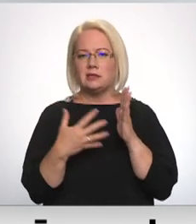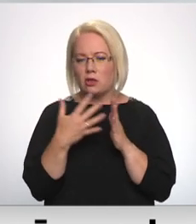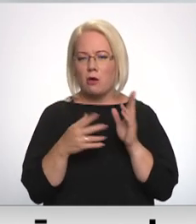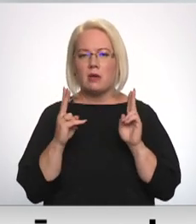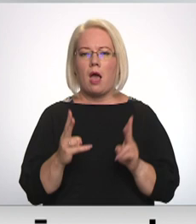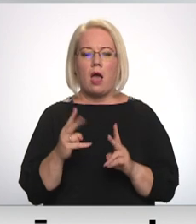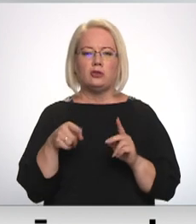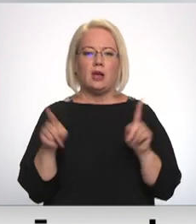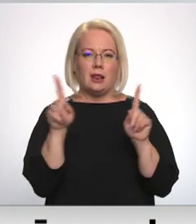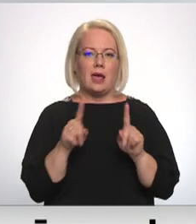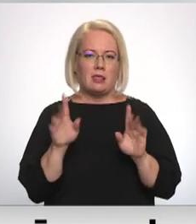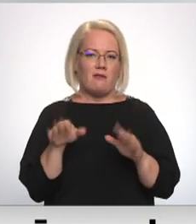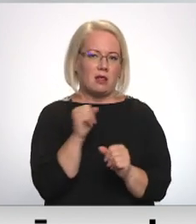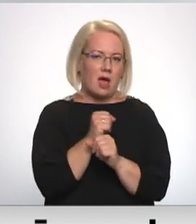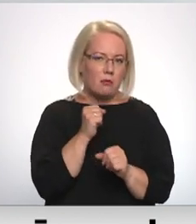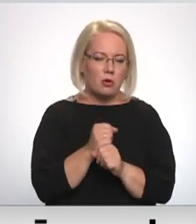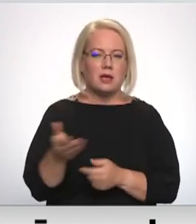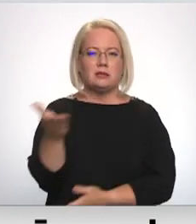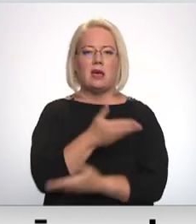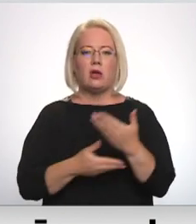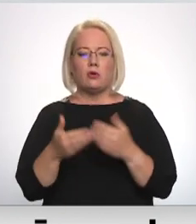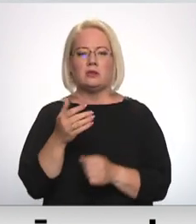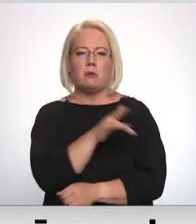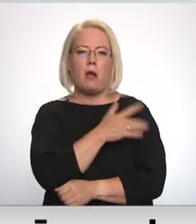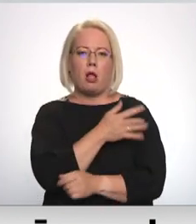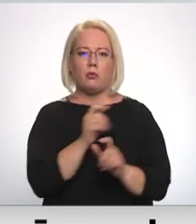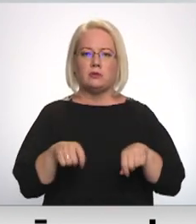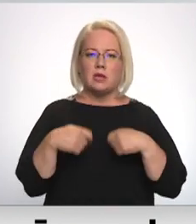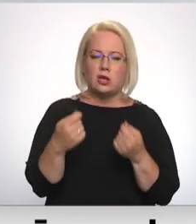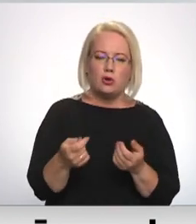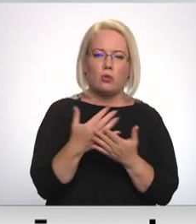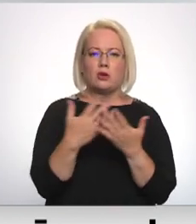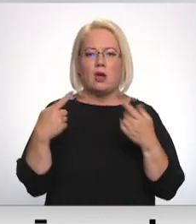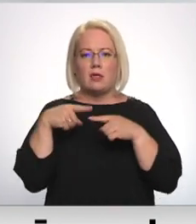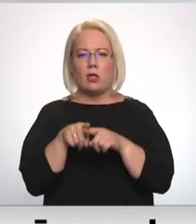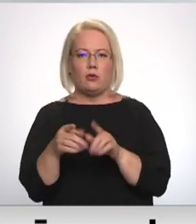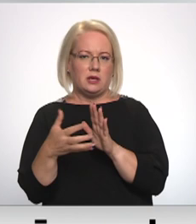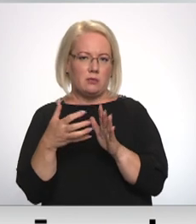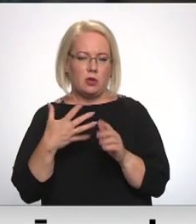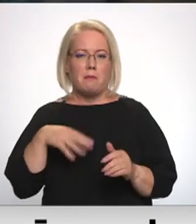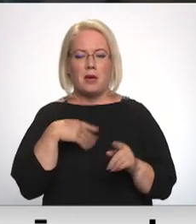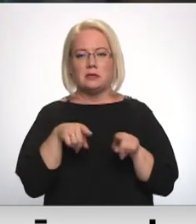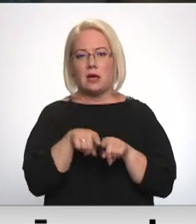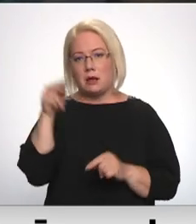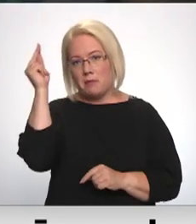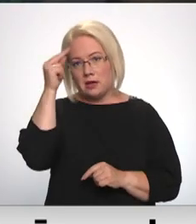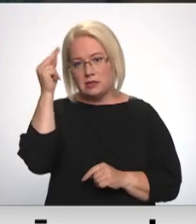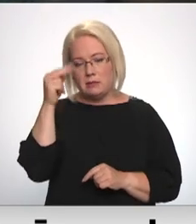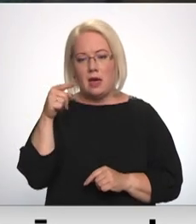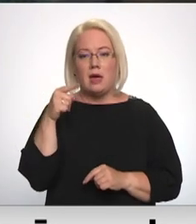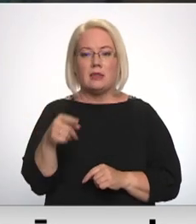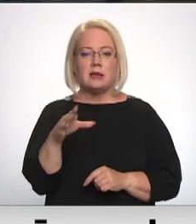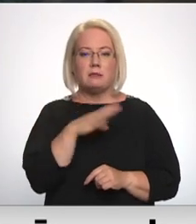Gan sadarbojoties ar internetu pakalpumus, gan ar izmantojot dažās tehnoloģijas. Mēs arī mācamies. Tas bijis DDO